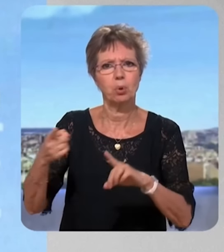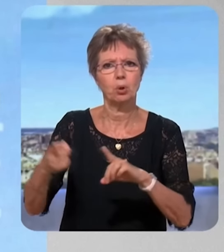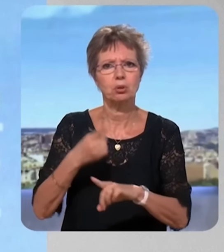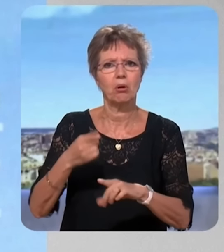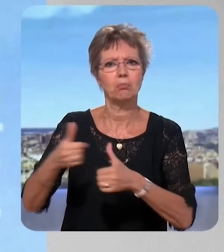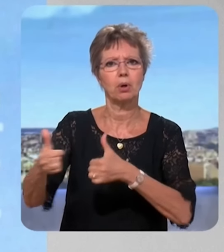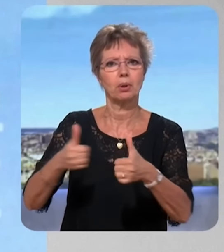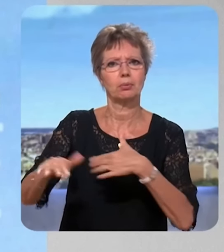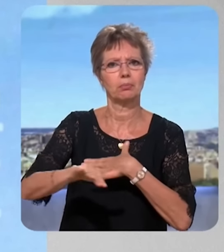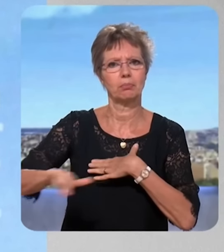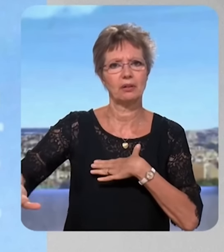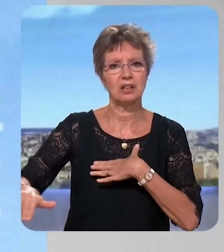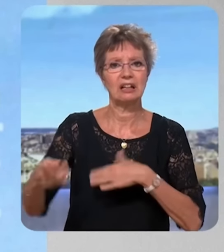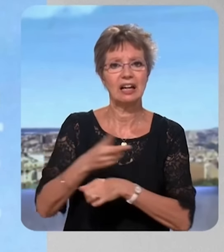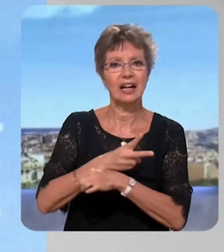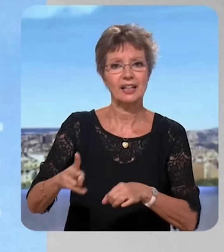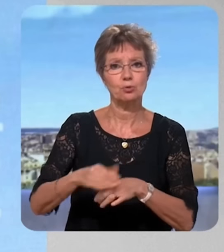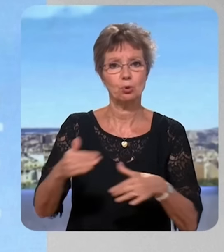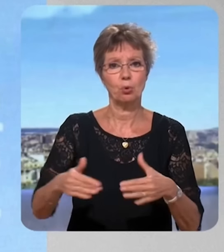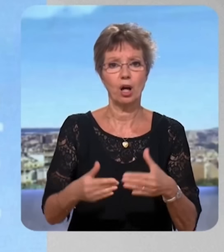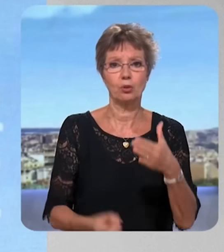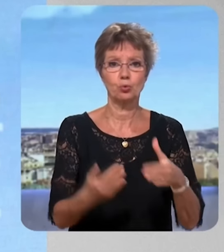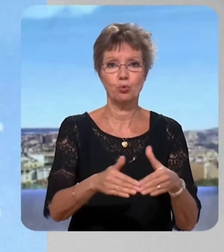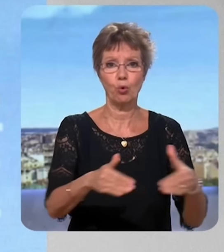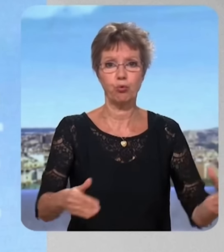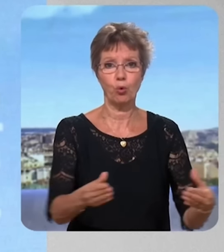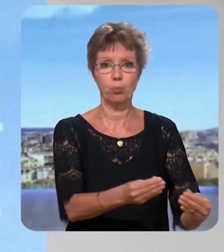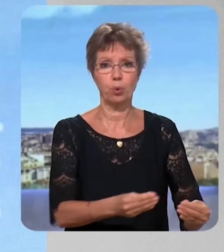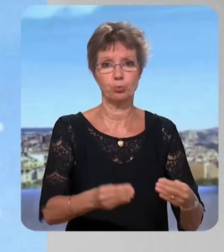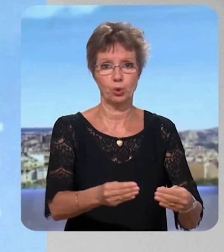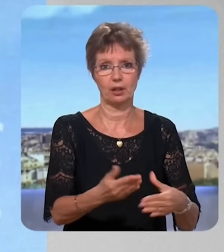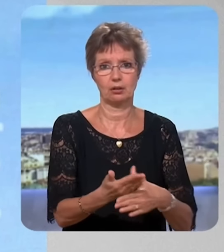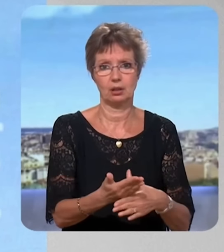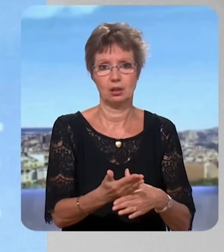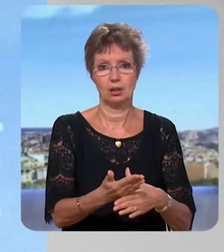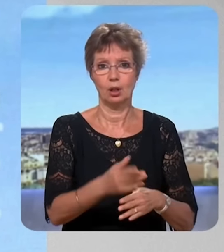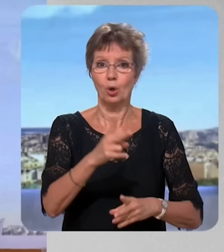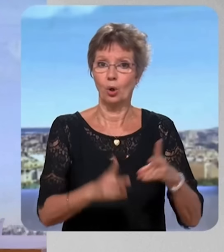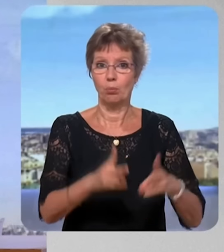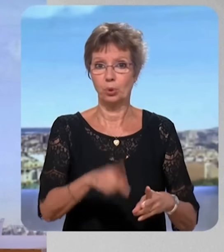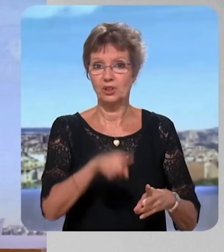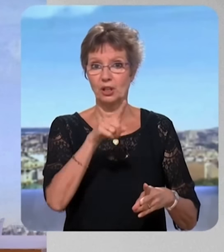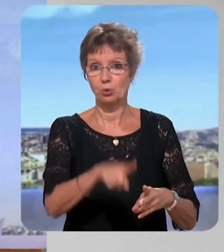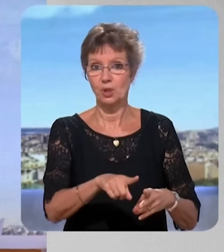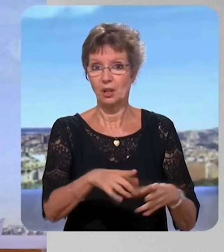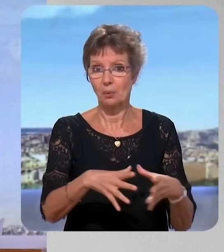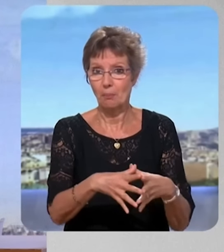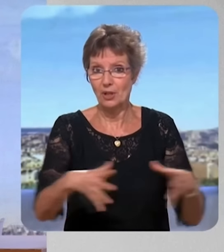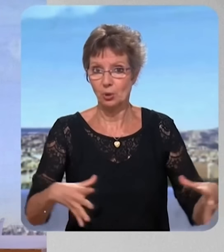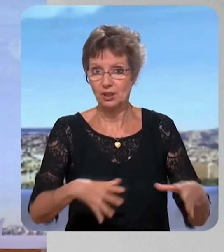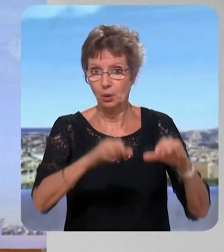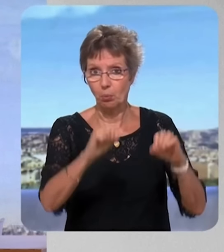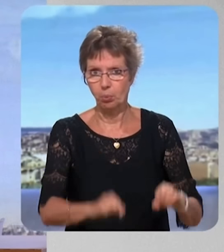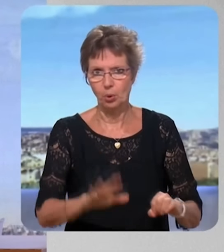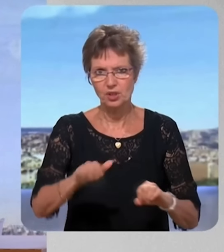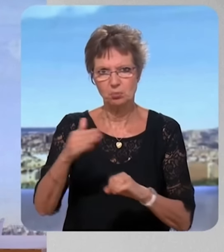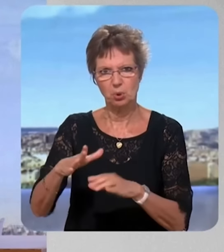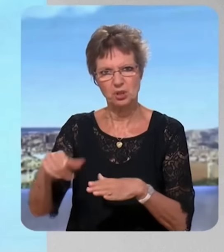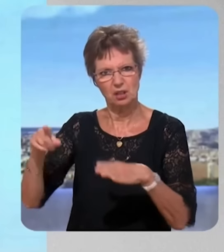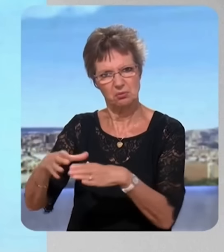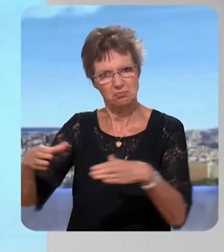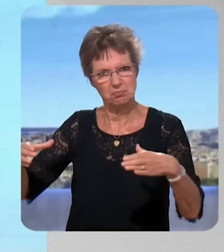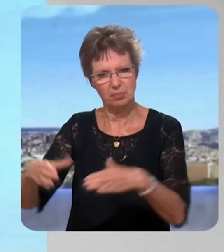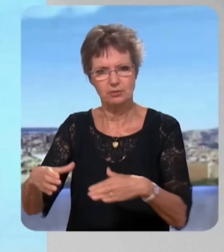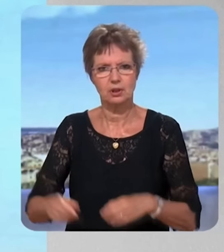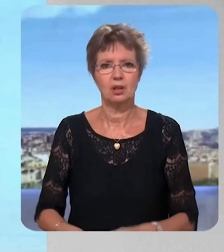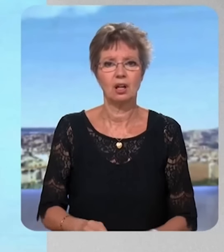particulier de ce qui nous menace, à savoir le nouveau front populaire dont rien n'exclut totalement qu'il puisse demain emporter une majorité et donc il faut concentrer les forces au maximum. – Vous savez que vous